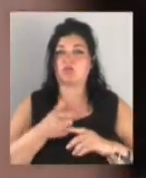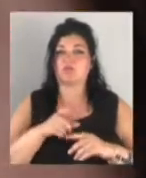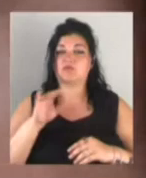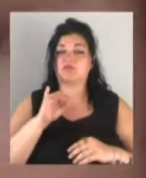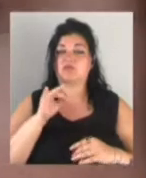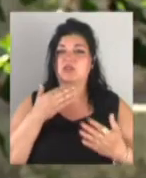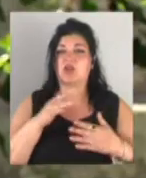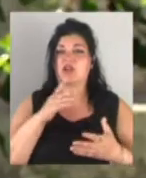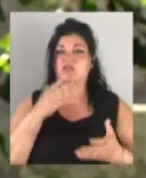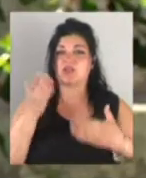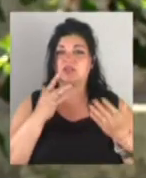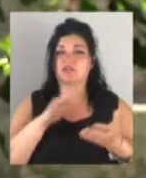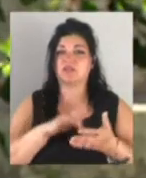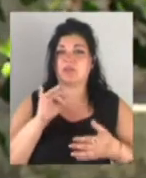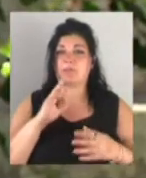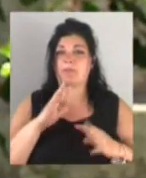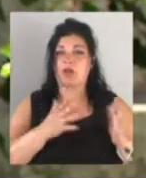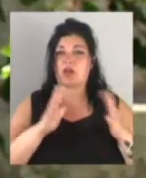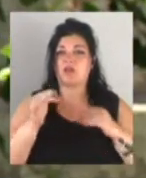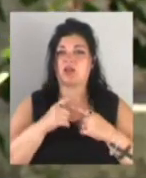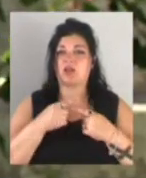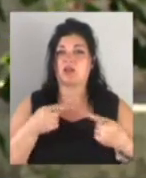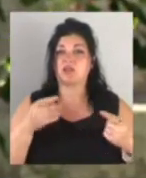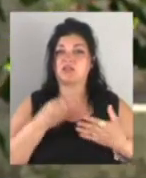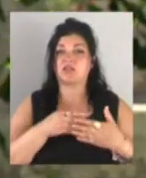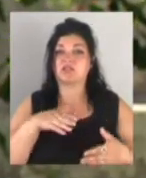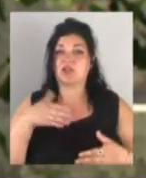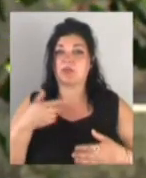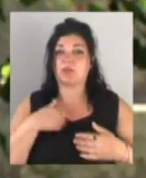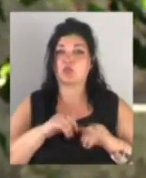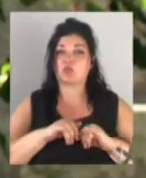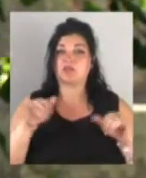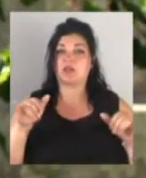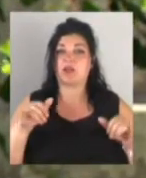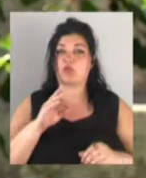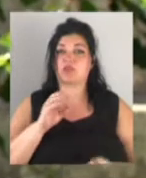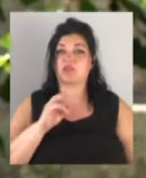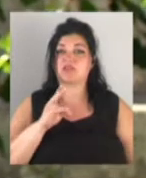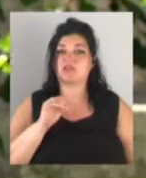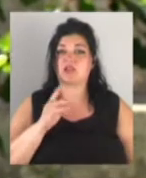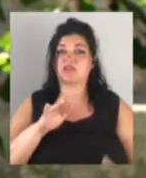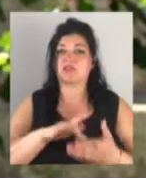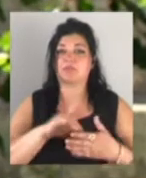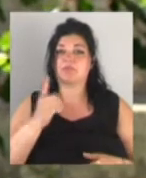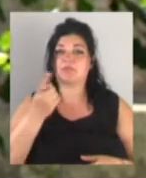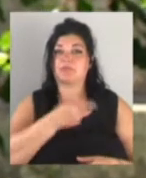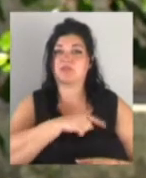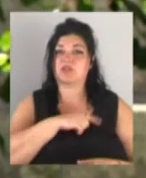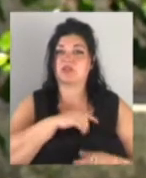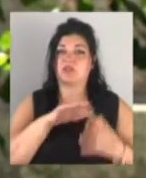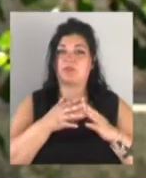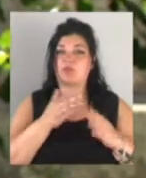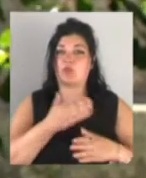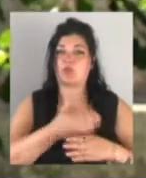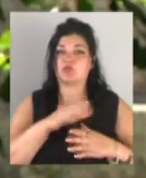центів, парків і так далі. Со своєї сторони ми усілили потенціал центра первичного медико-санітарного допомогу з села Дмитрівка, тому